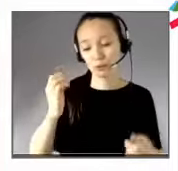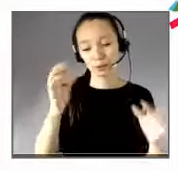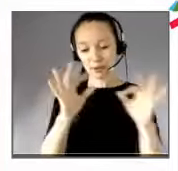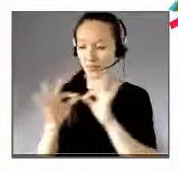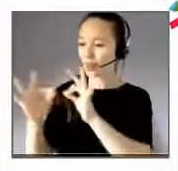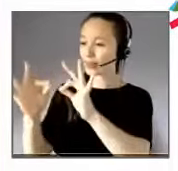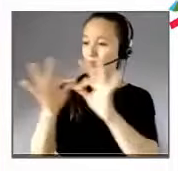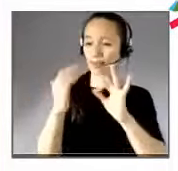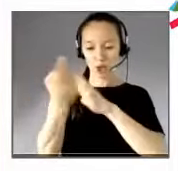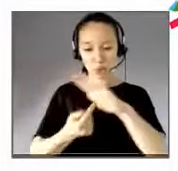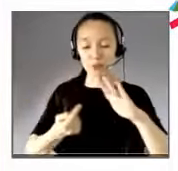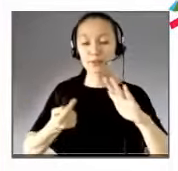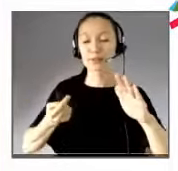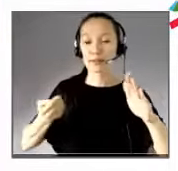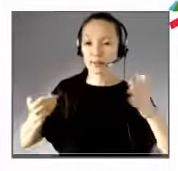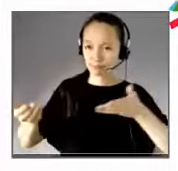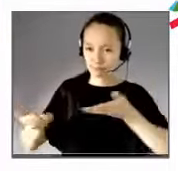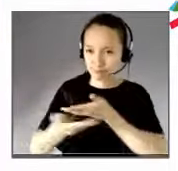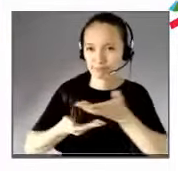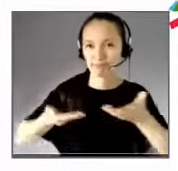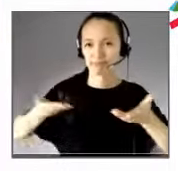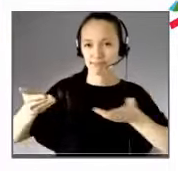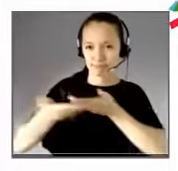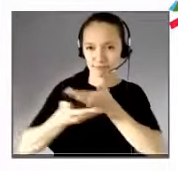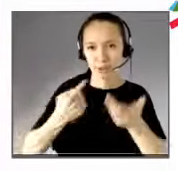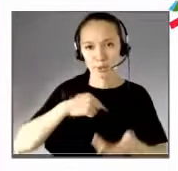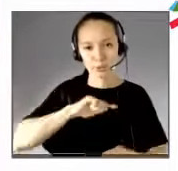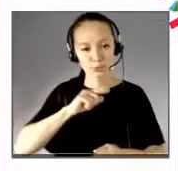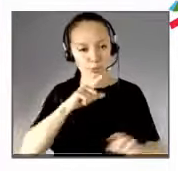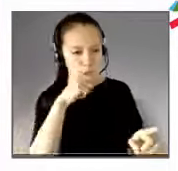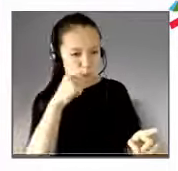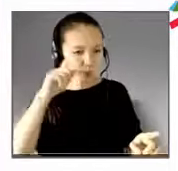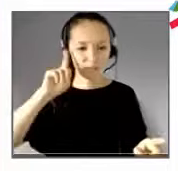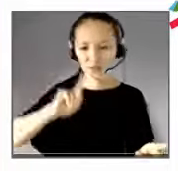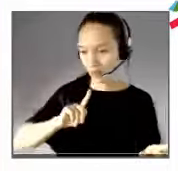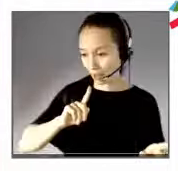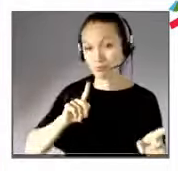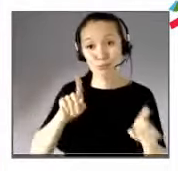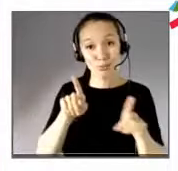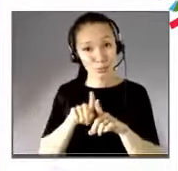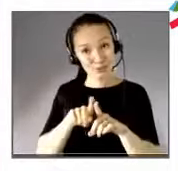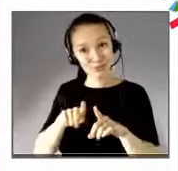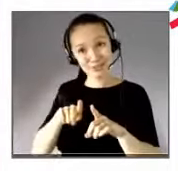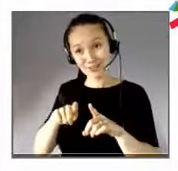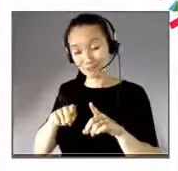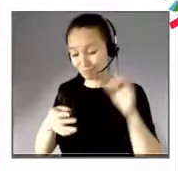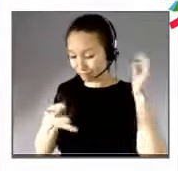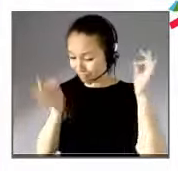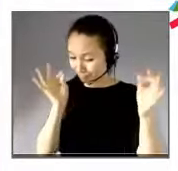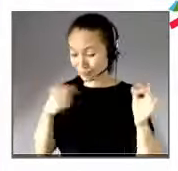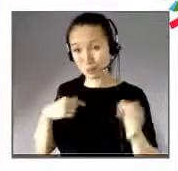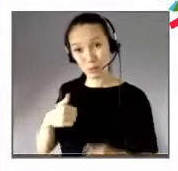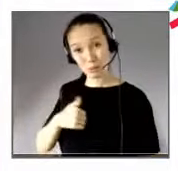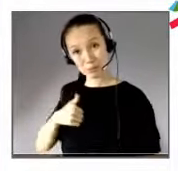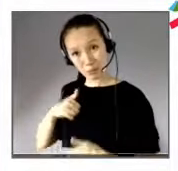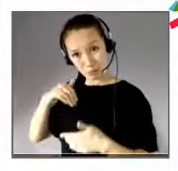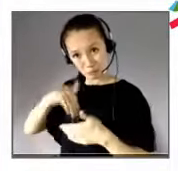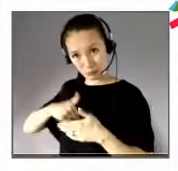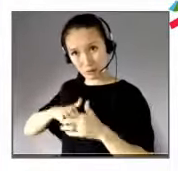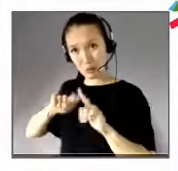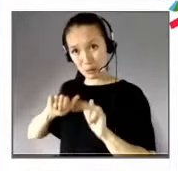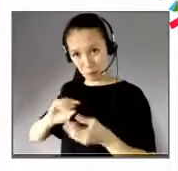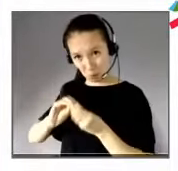On est des hommes et des femmes avec nos problèmes personnels. Et donc, même le meilleur manager